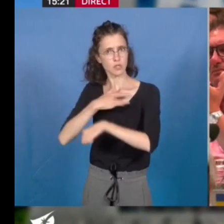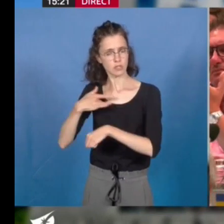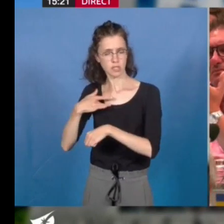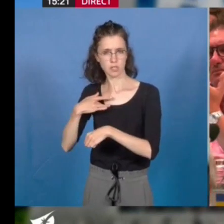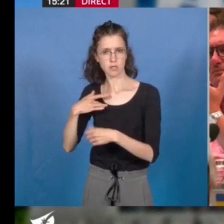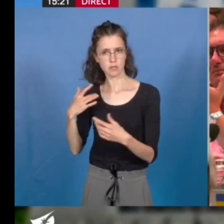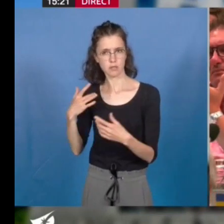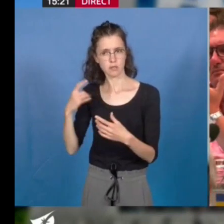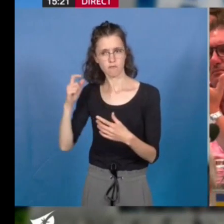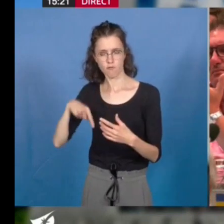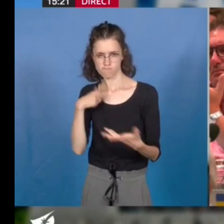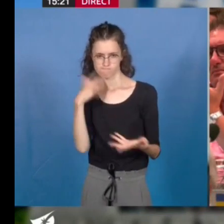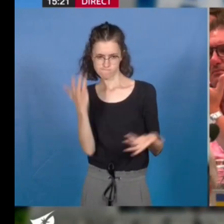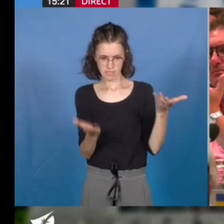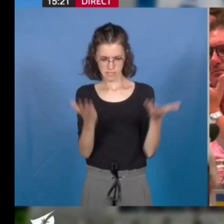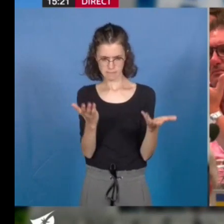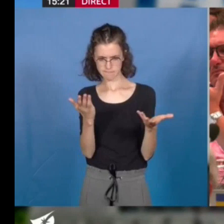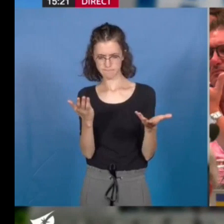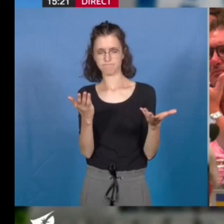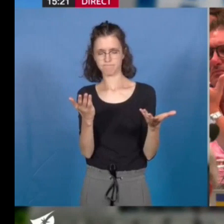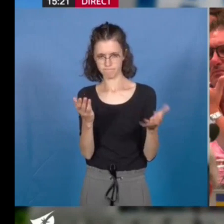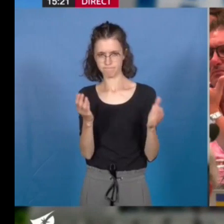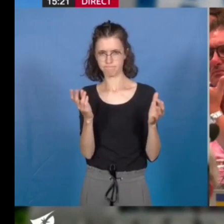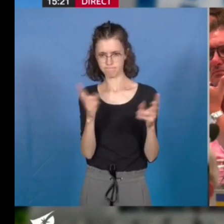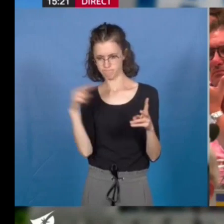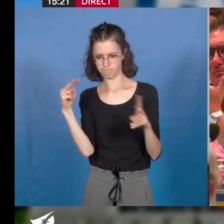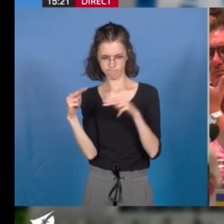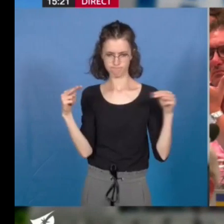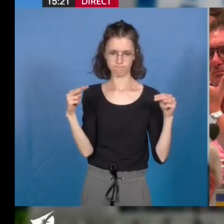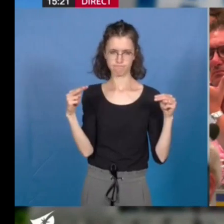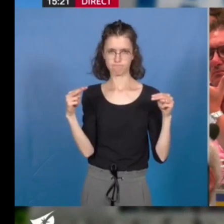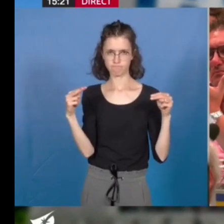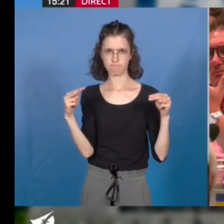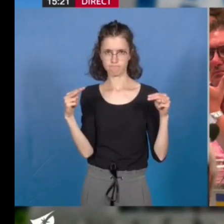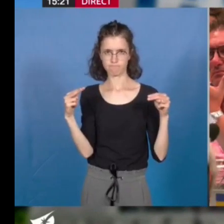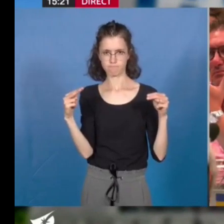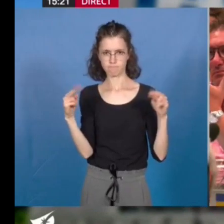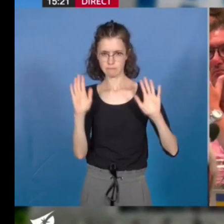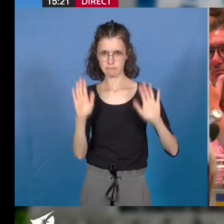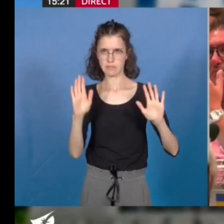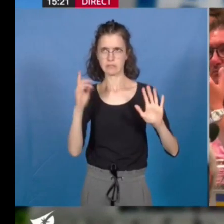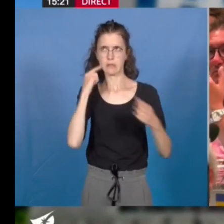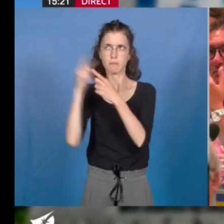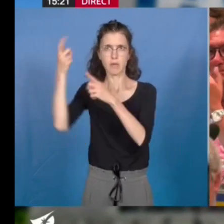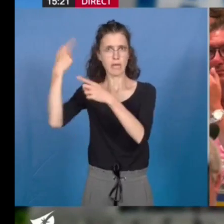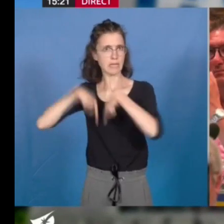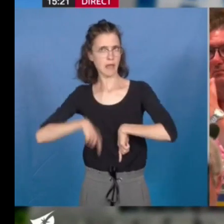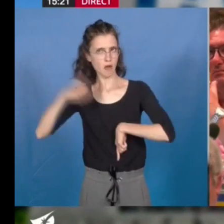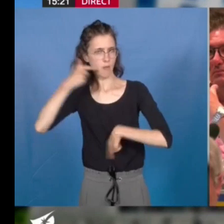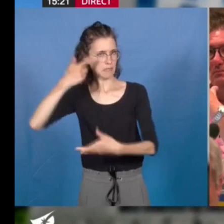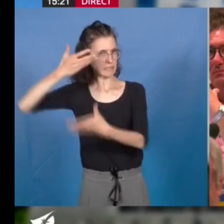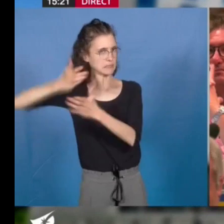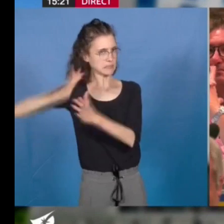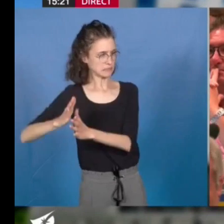équilibres nécessaires entre les orientations décidées par l'État, le travail des professionnels